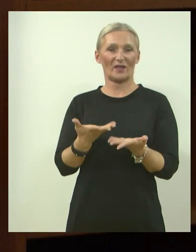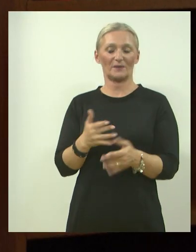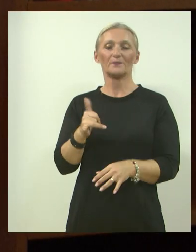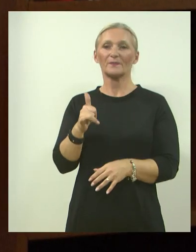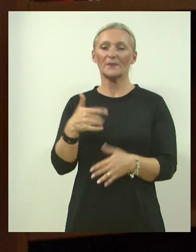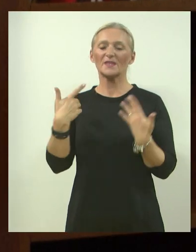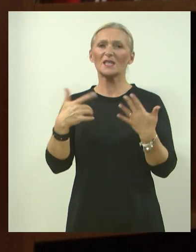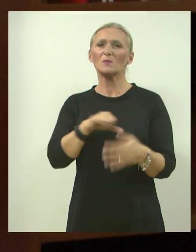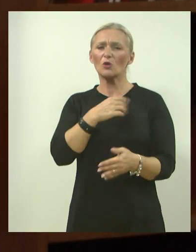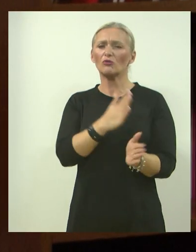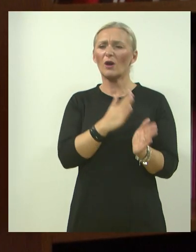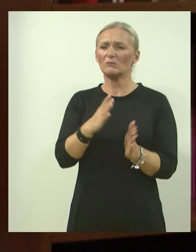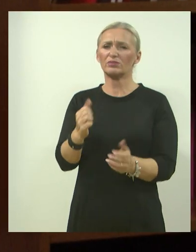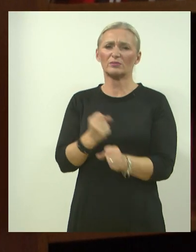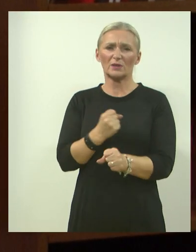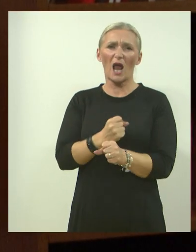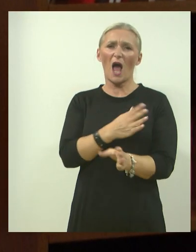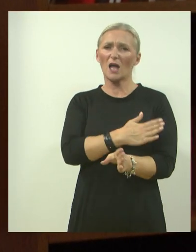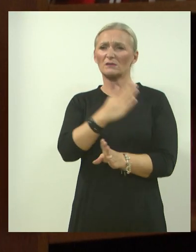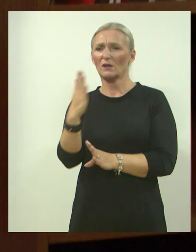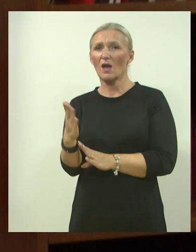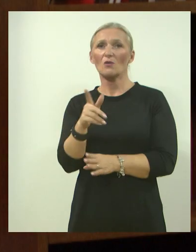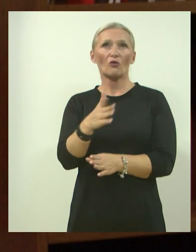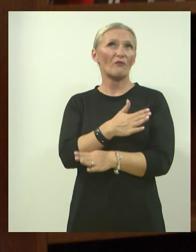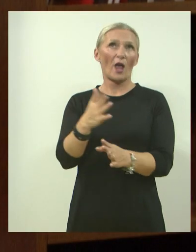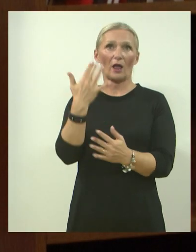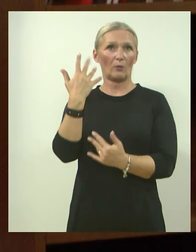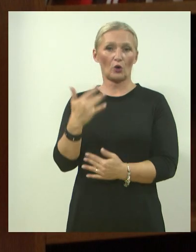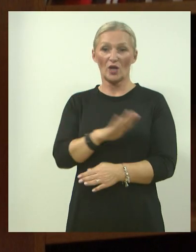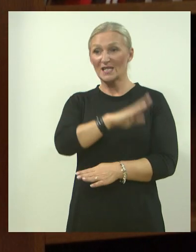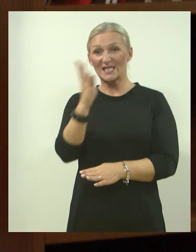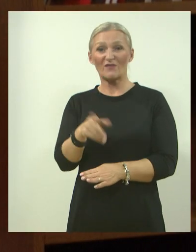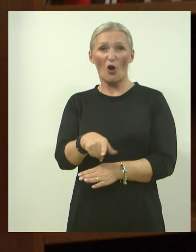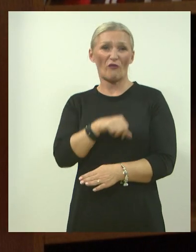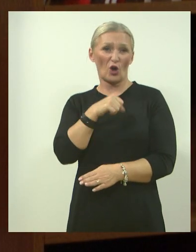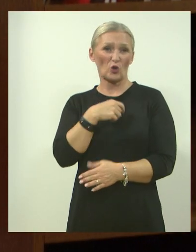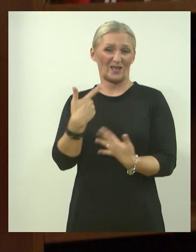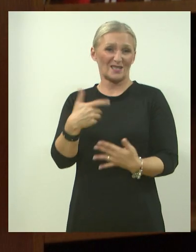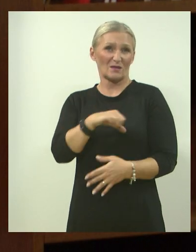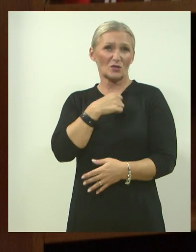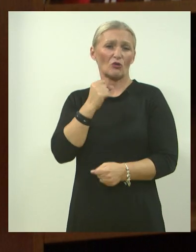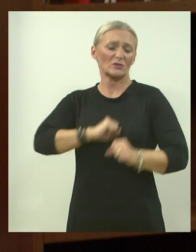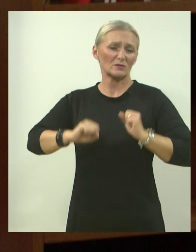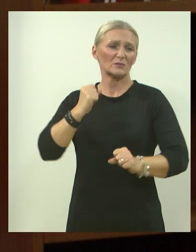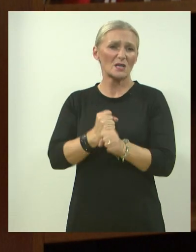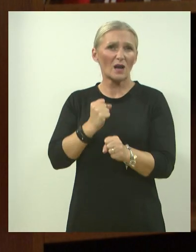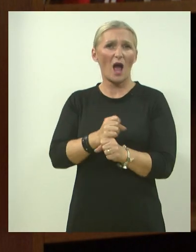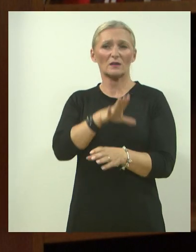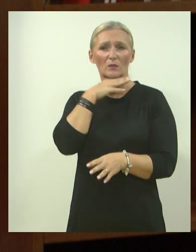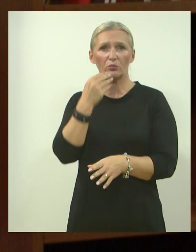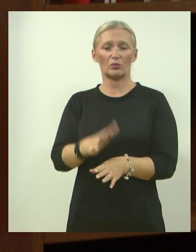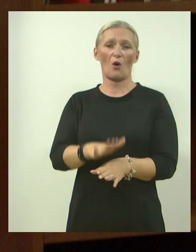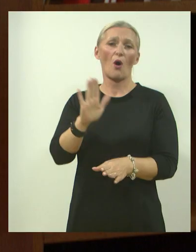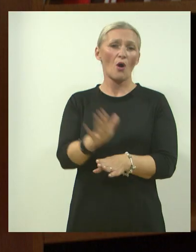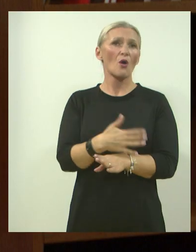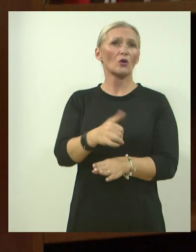godina kontinuiranog rada je velika brojka. Sve ove godine se radilo intenzivno. Naravno da smo kroz